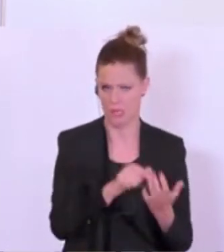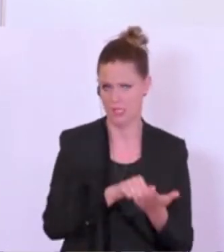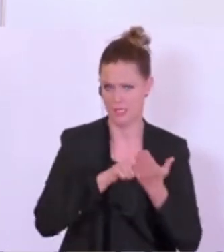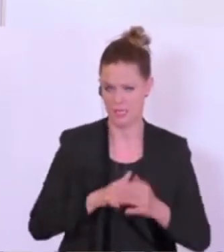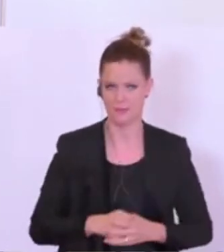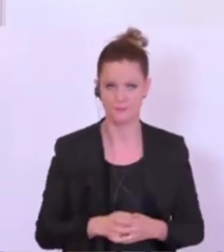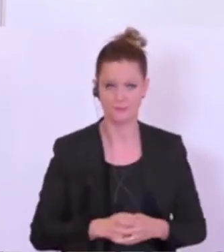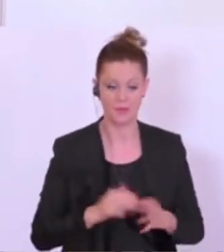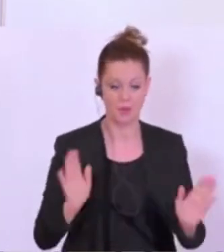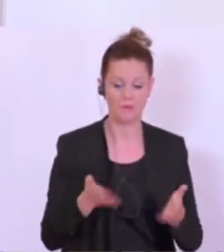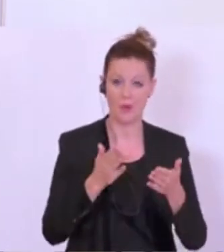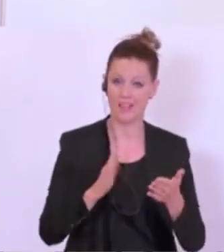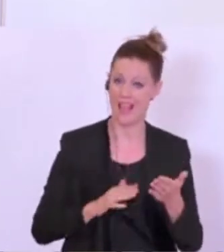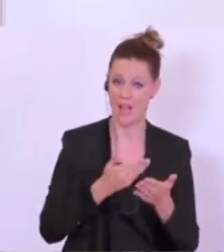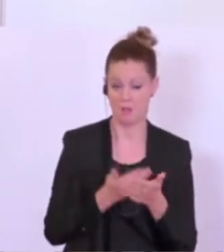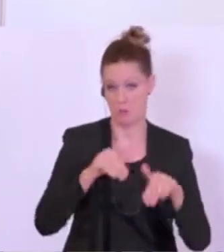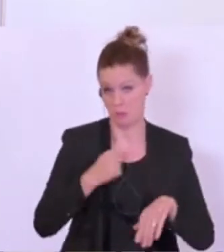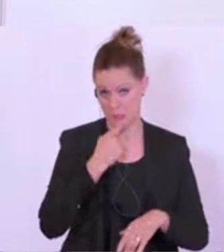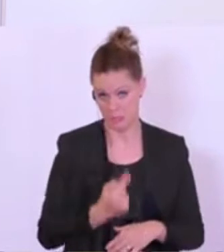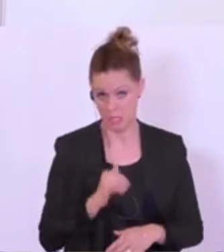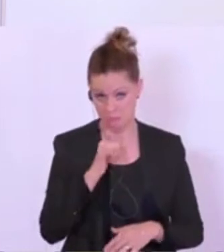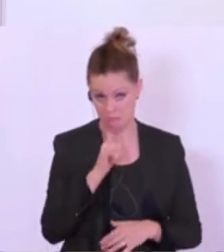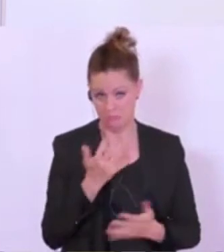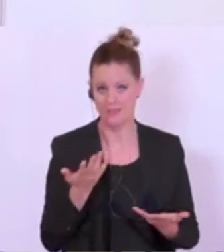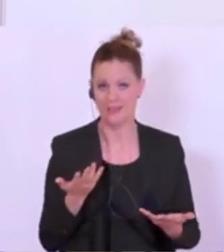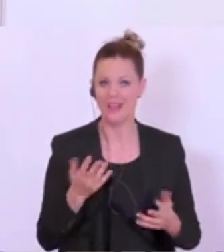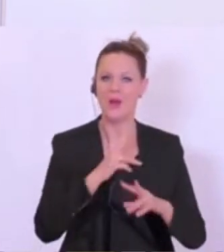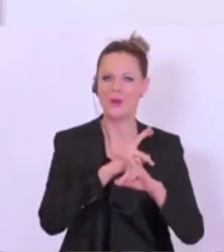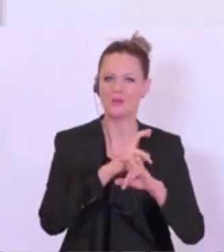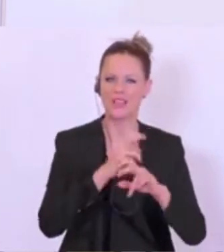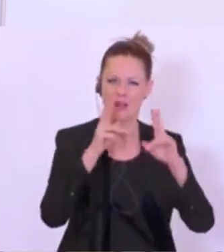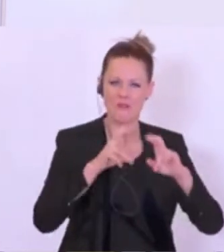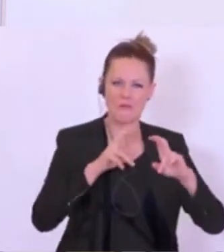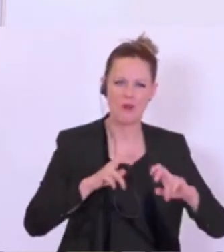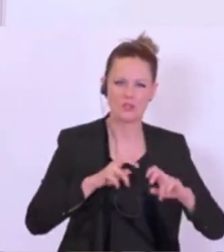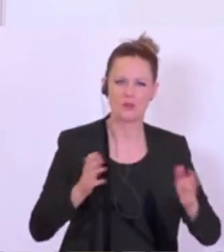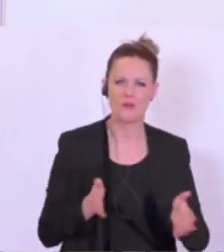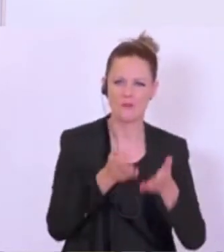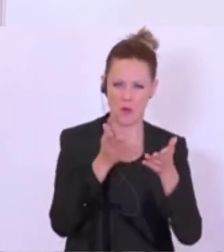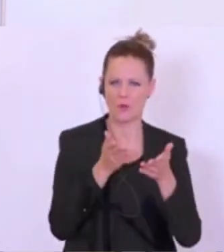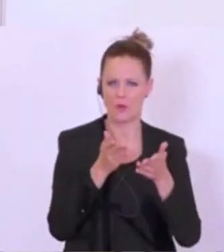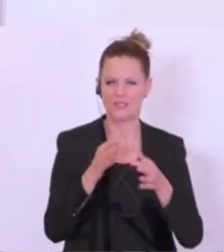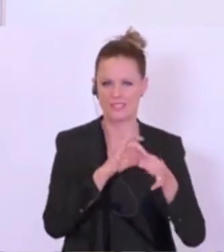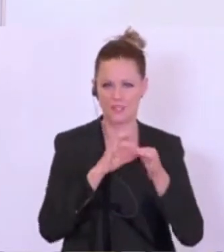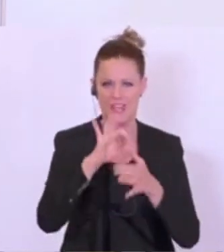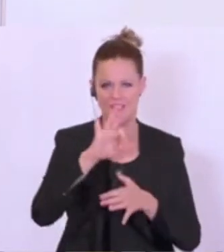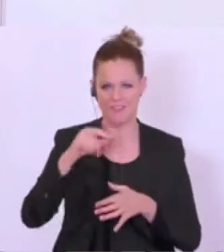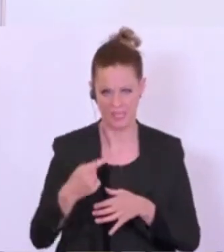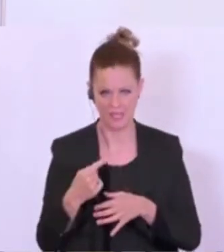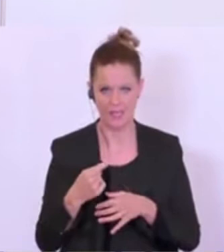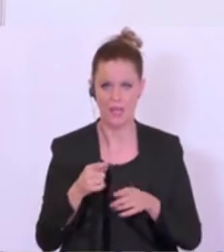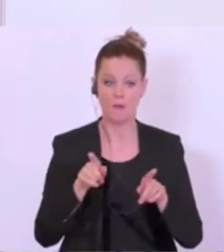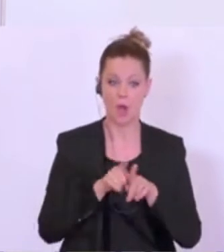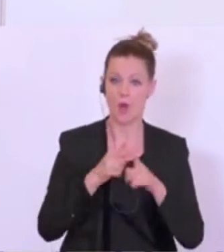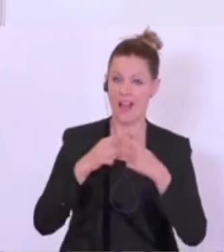Was die Förderangebote betrifft, muss man sagen, dass zum Beispiel durch die Österreichische Forschungsförderungsgesellschaft, die FFG, aber auch andere Institutionen,